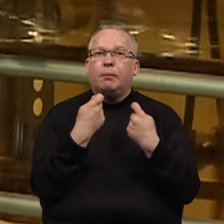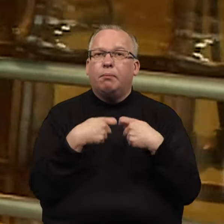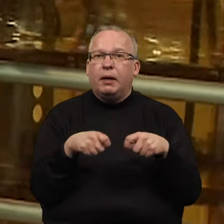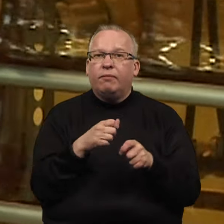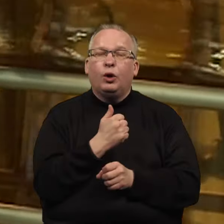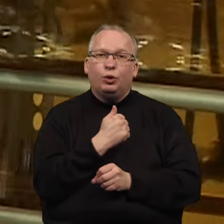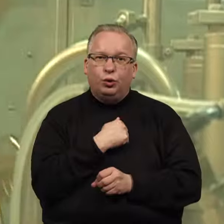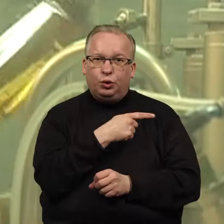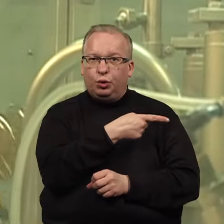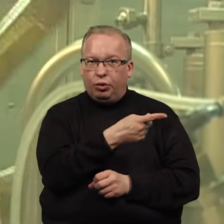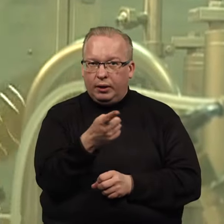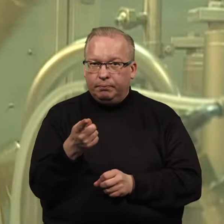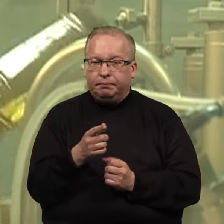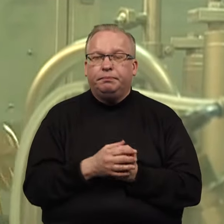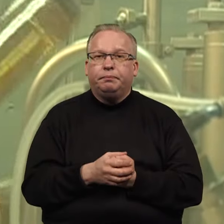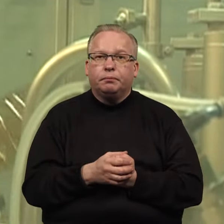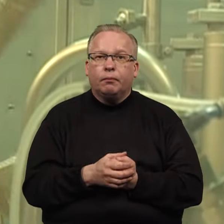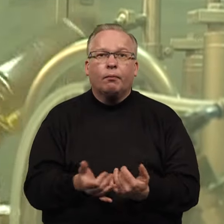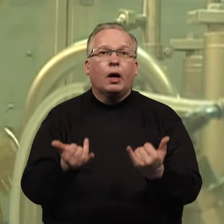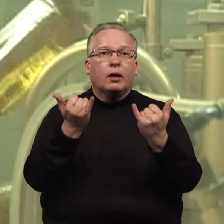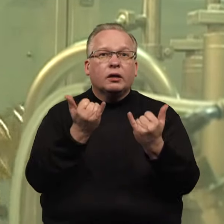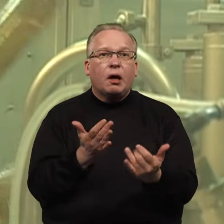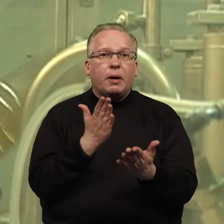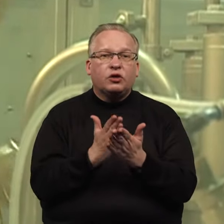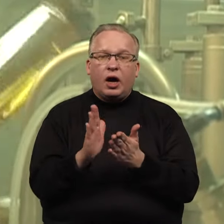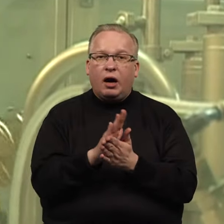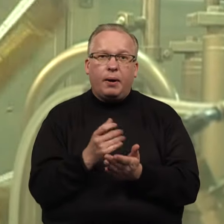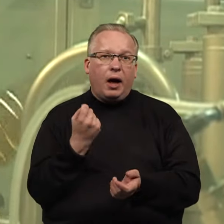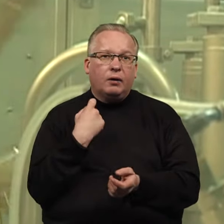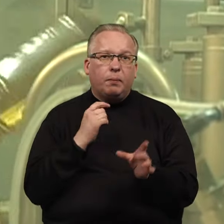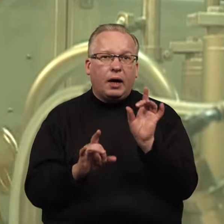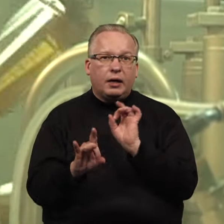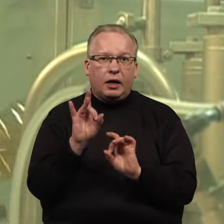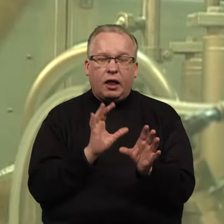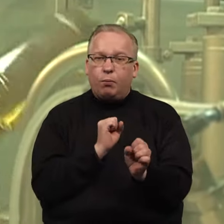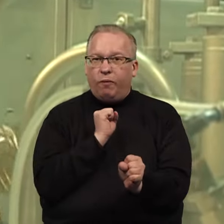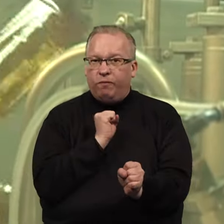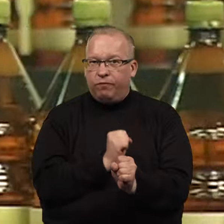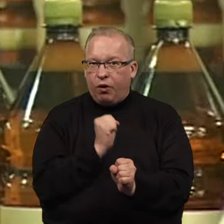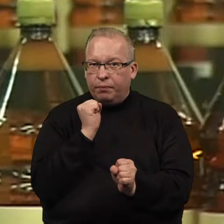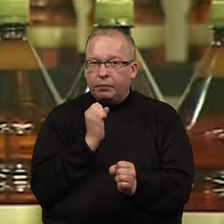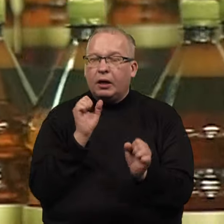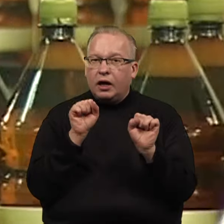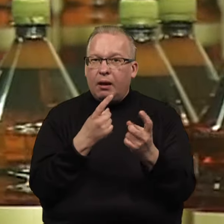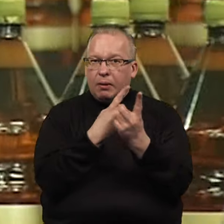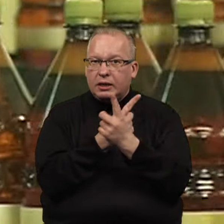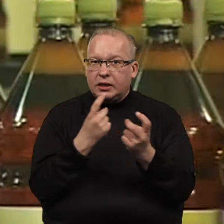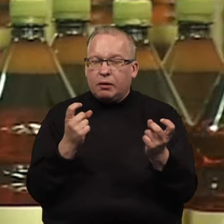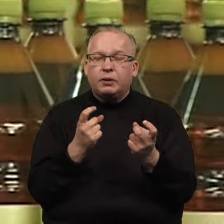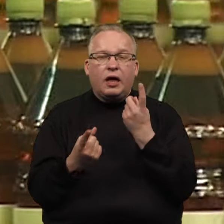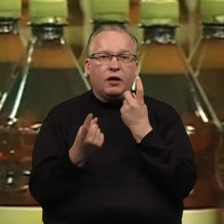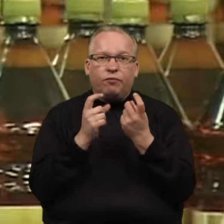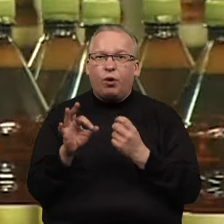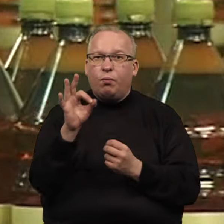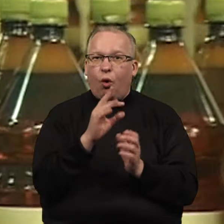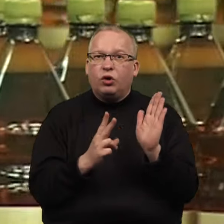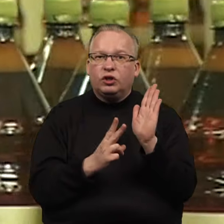turi tas licenzijas. Šiuo metu galioja absoliutus alkoholio reklamos draudimas, todėl galima skelbti tik informaciją apie